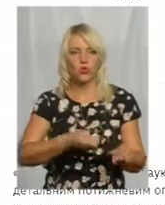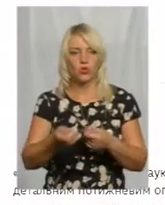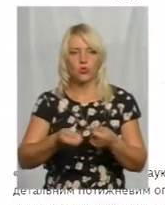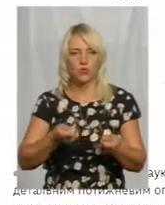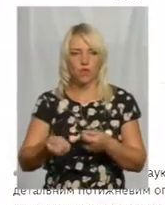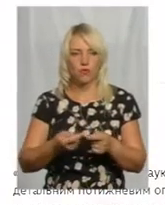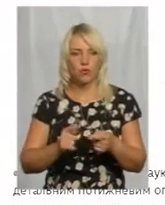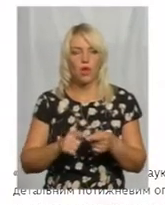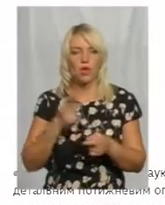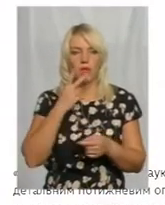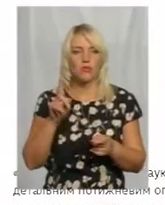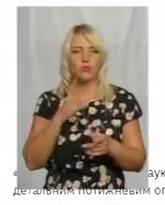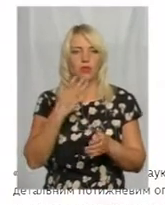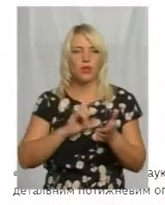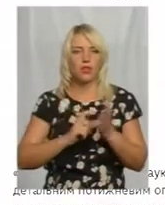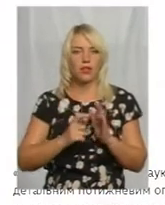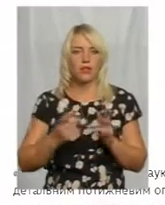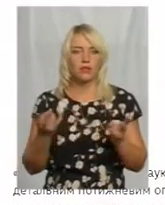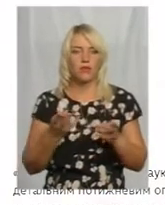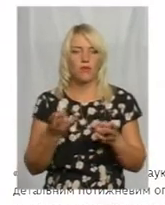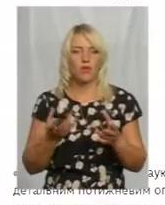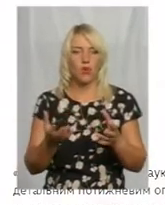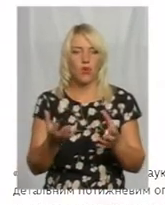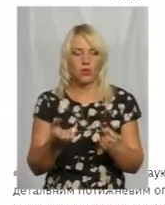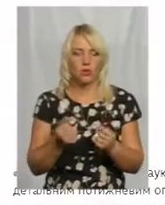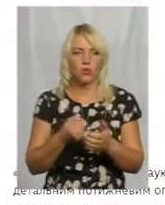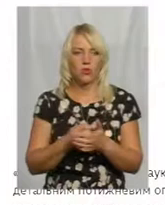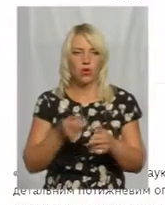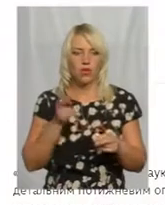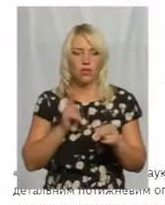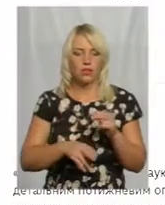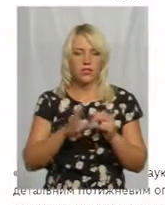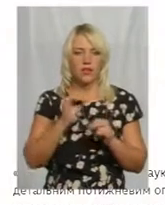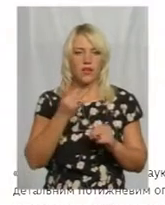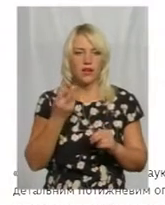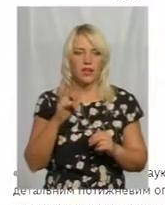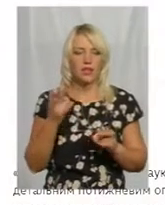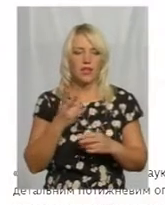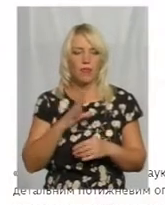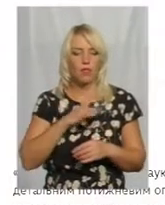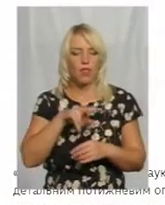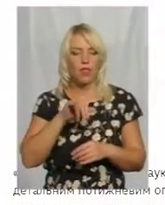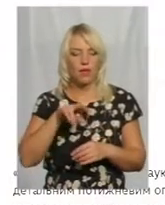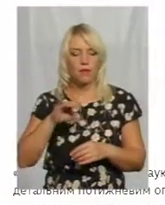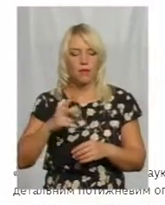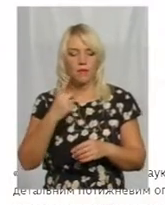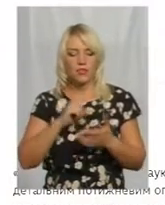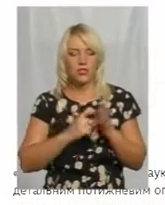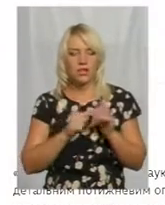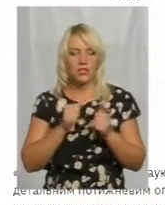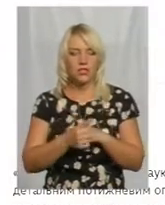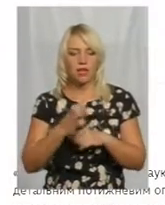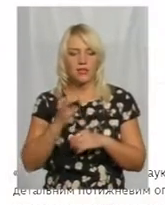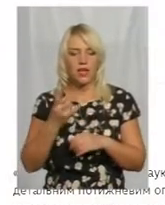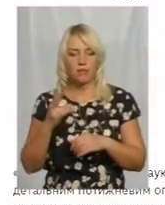Бачимо, що п'яті класи мають отримати до кінця вересня, а мали ще в липні. Перші класи замість серпня мають отримати до